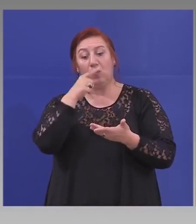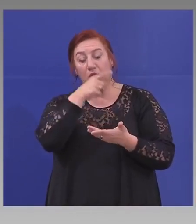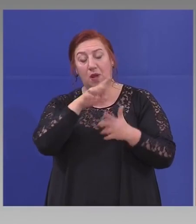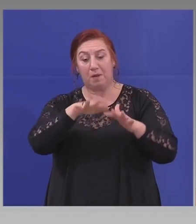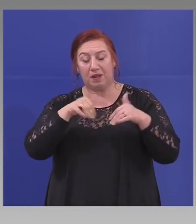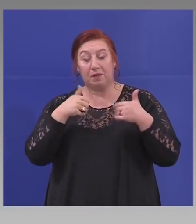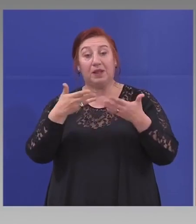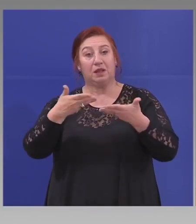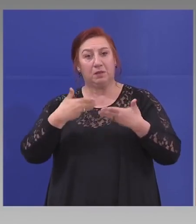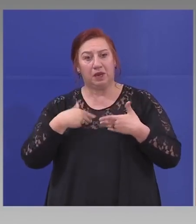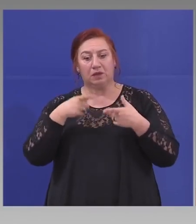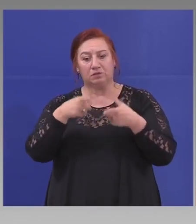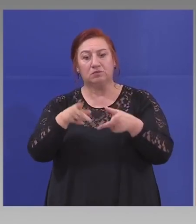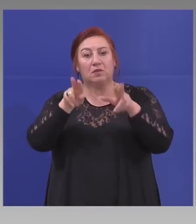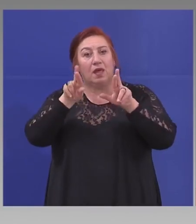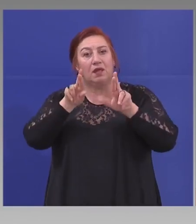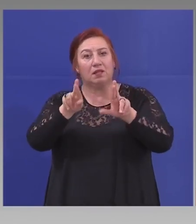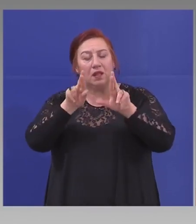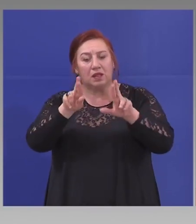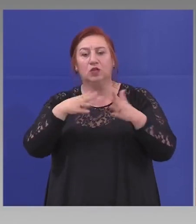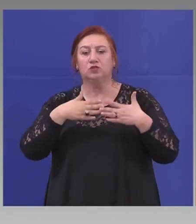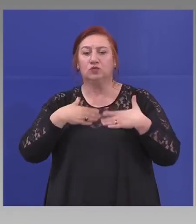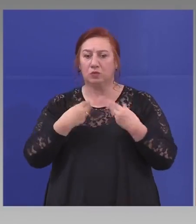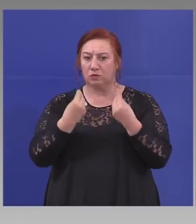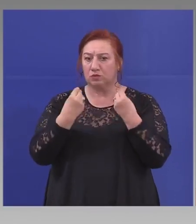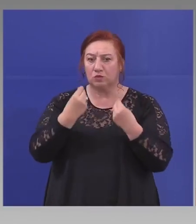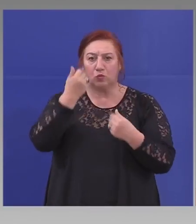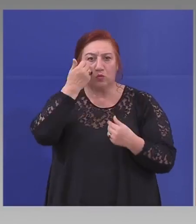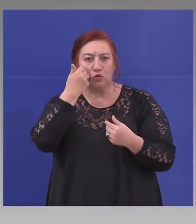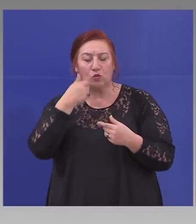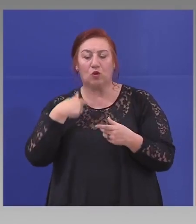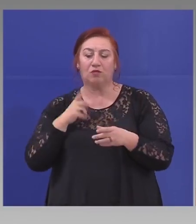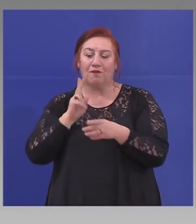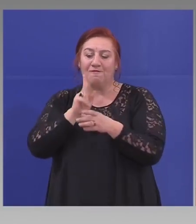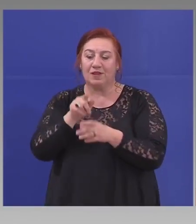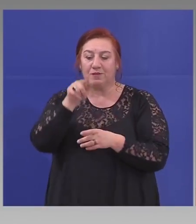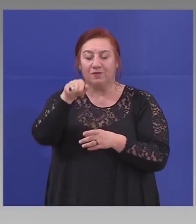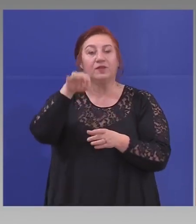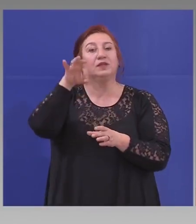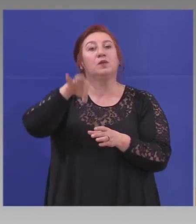това, което искаме, да влеземе в тези поръчки.